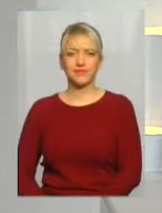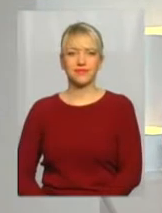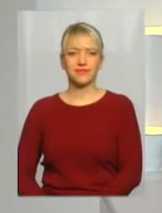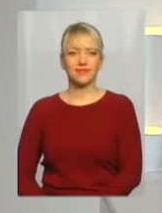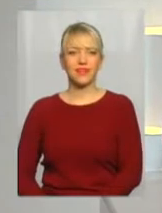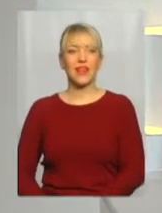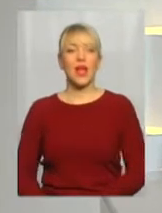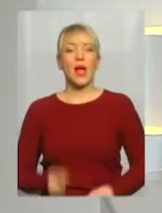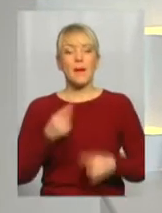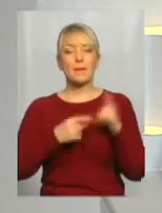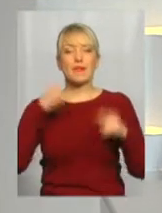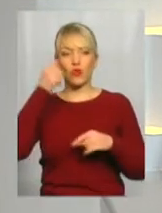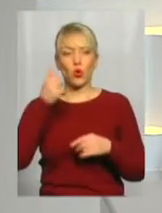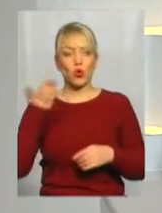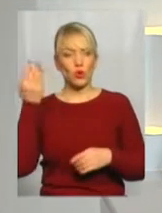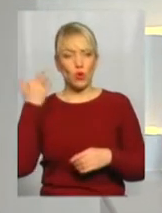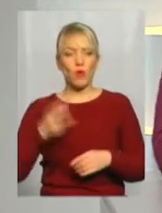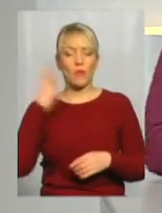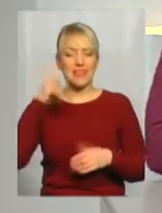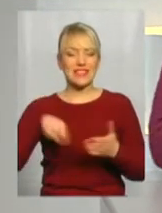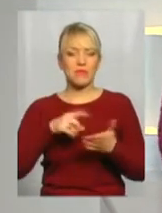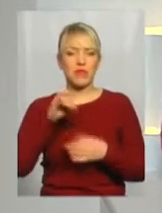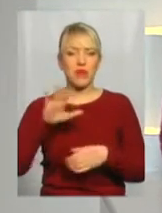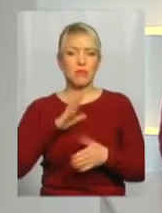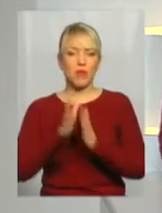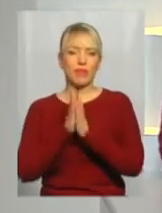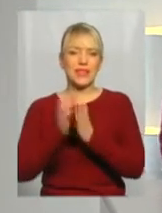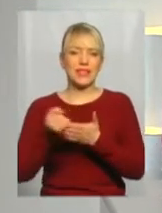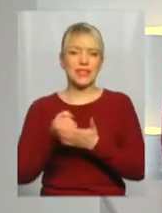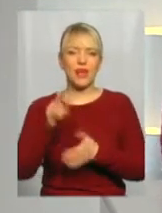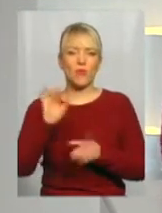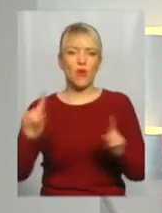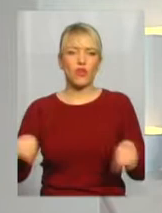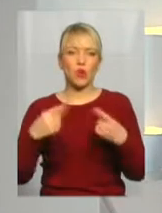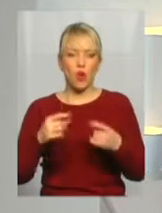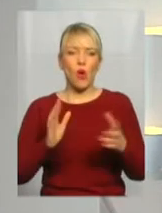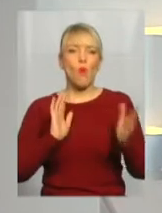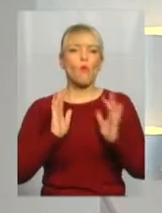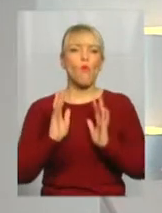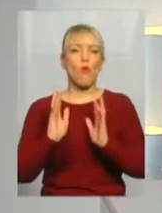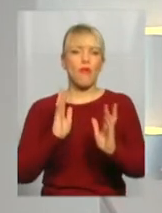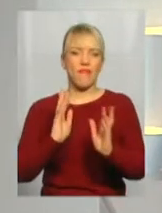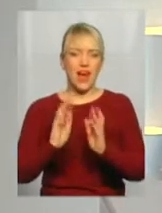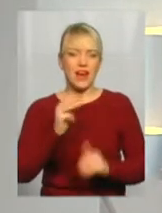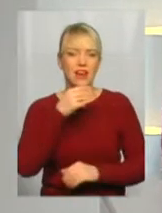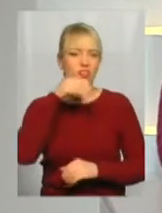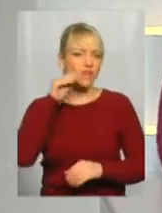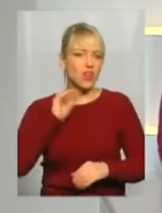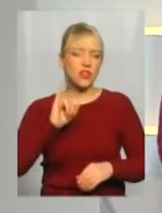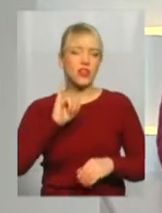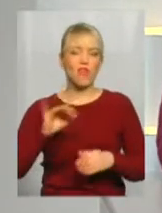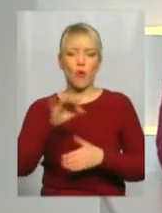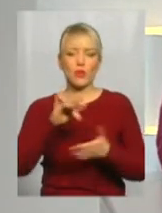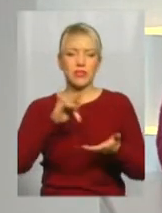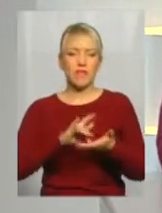А півроку тому до Хмельницької міської ради надійшла петиція про відновлення бульвара Тарасу Шевченка в обласному центрі у його